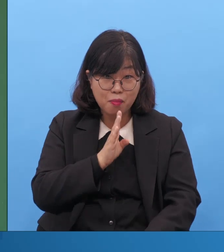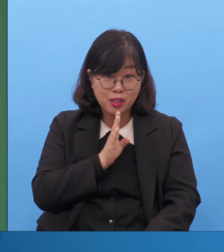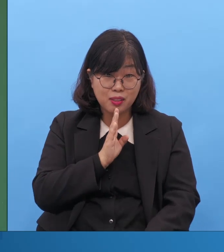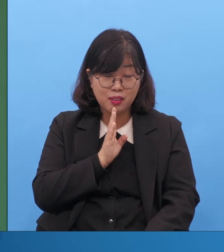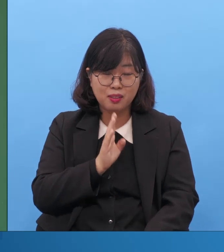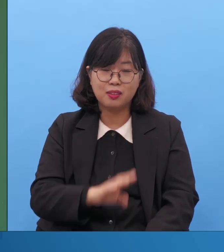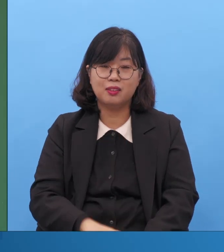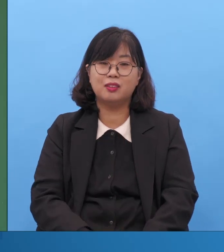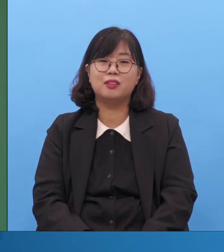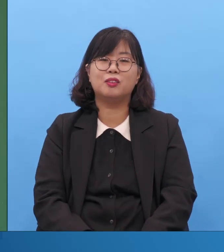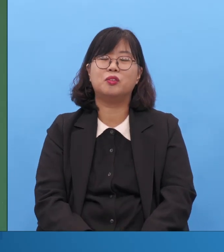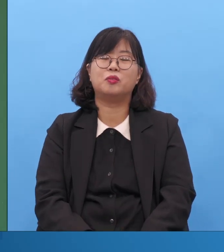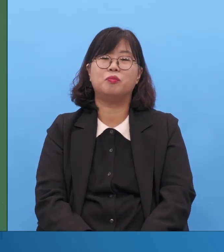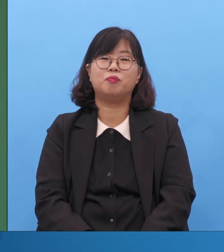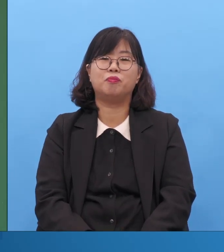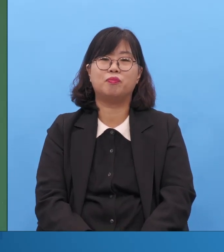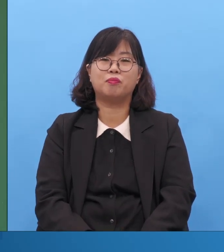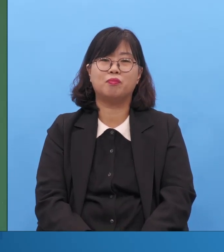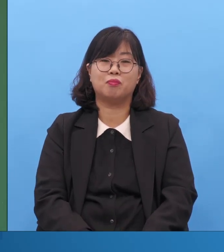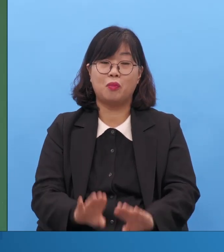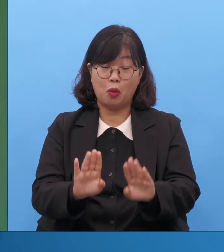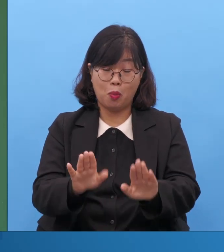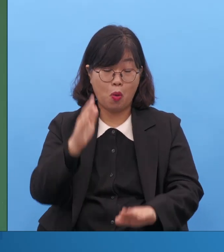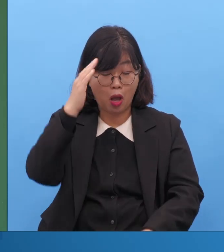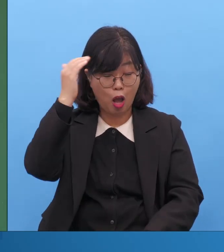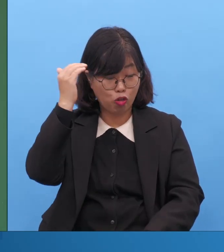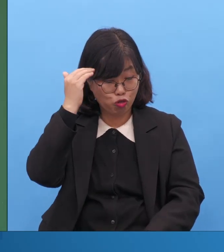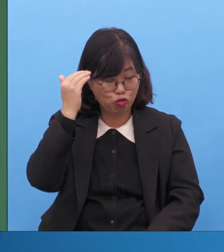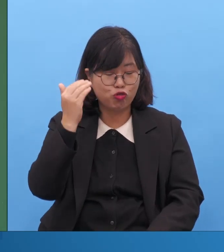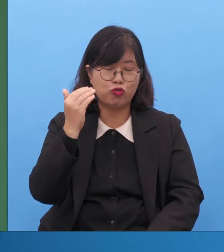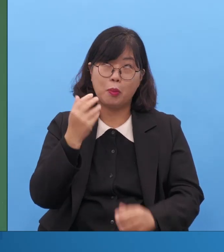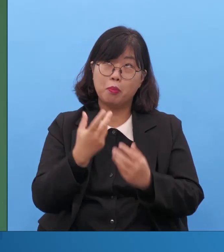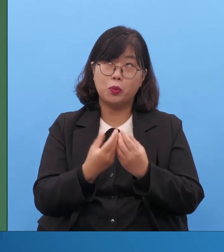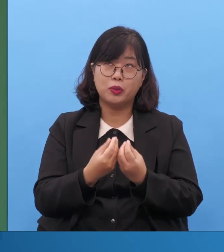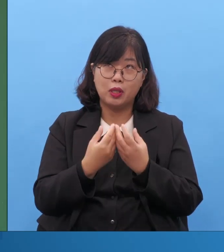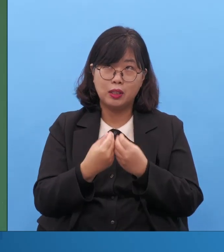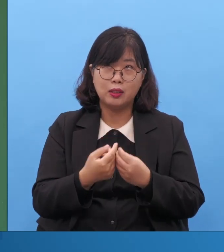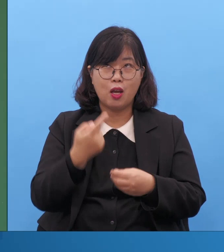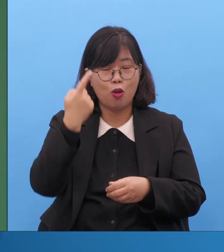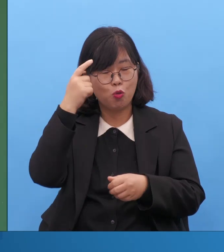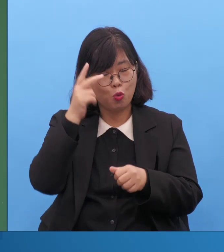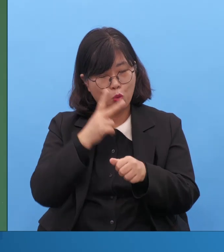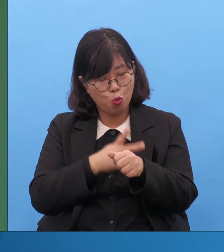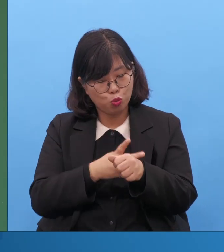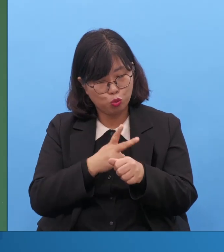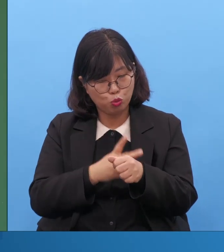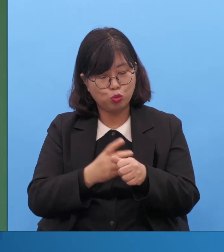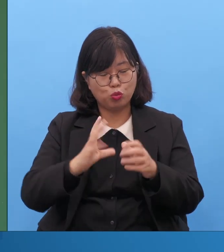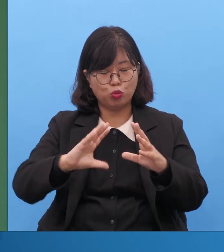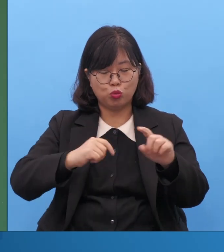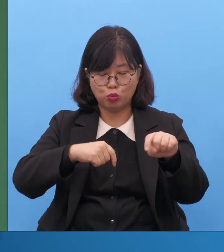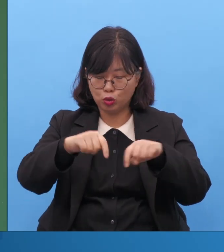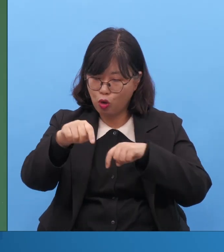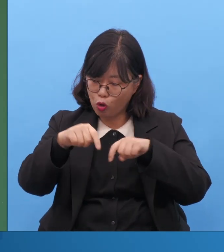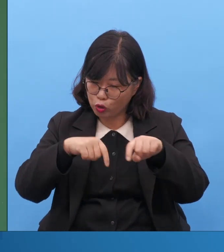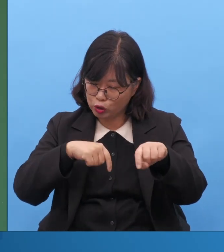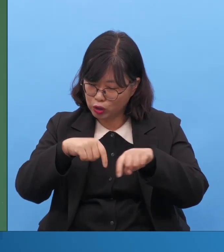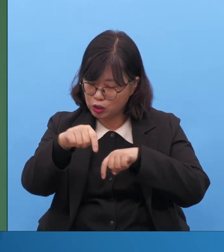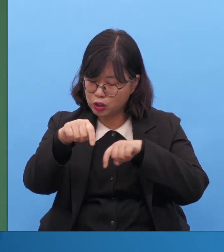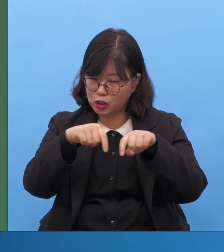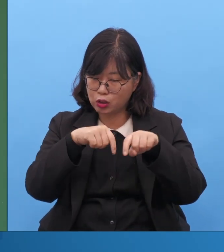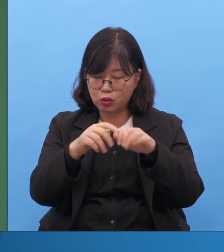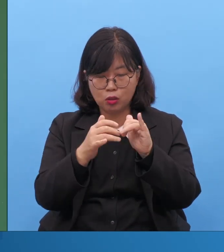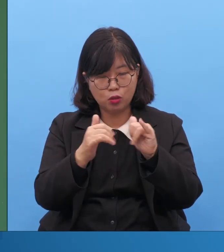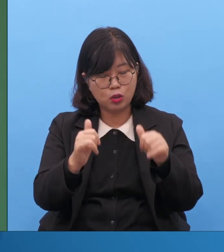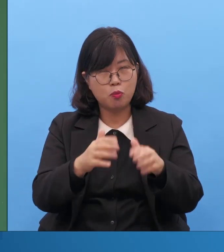아무래도 우리나라의 교수님들, 정치인들 이런 분들은 공부를 많이 한 분들이 주로